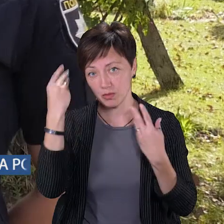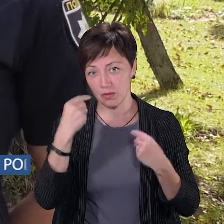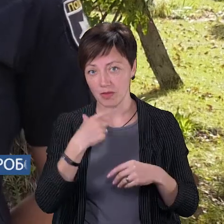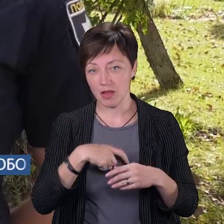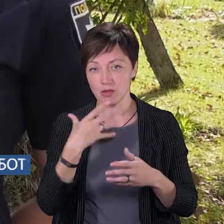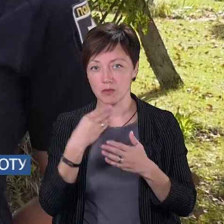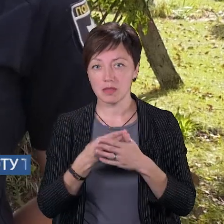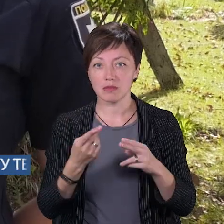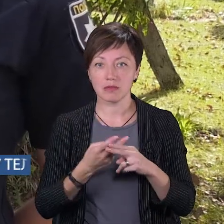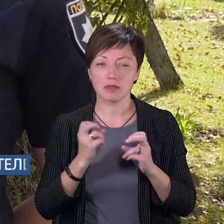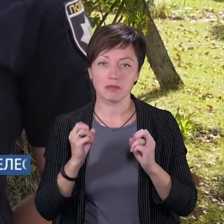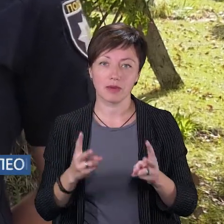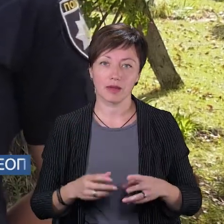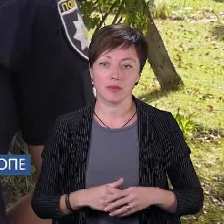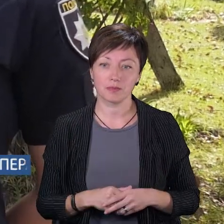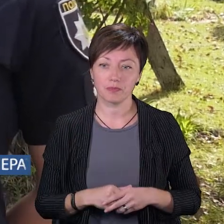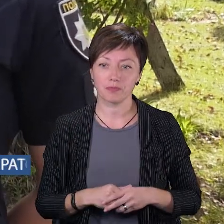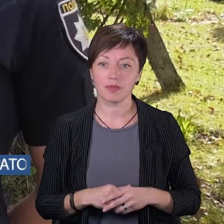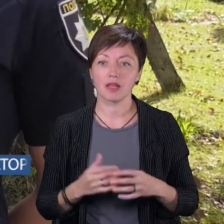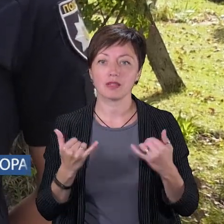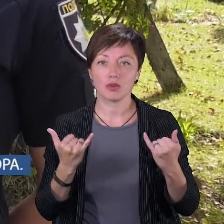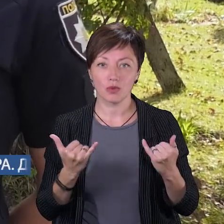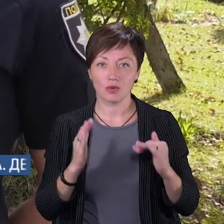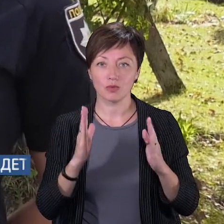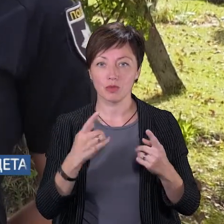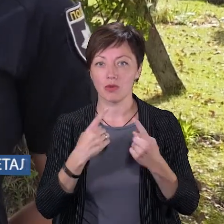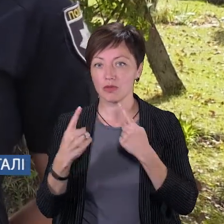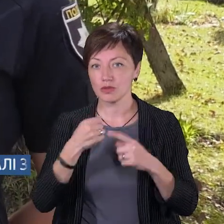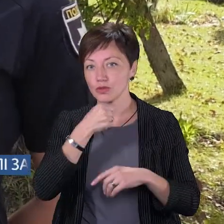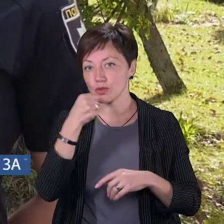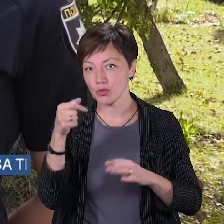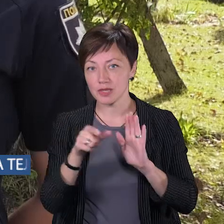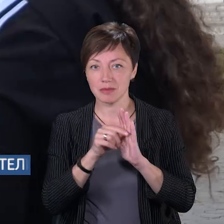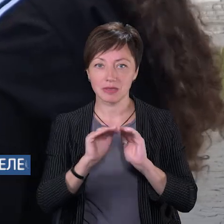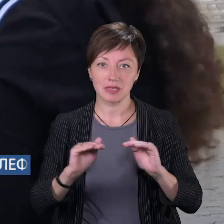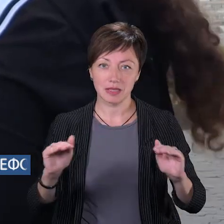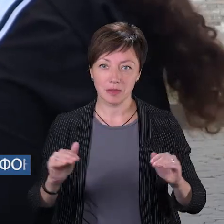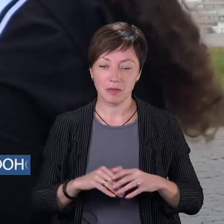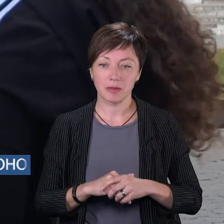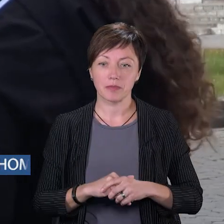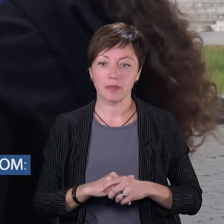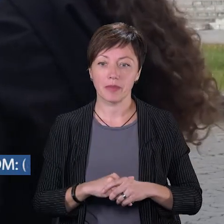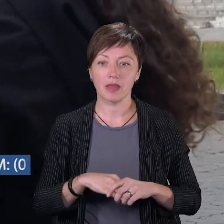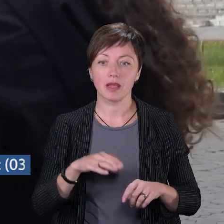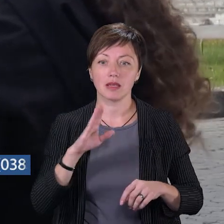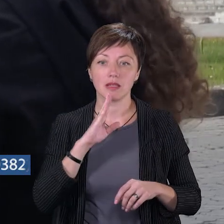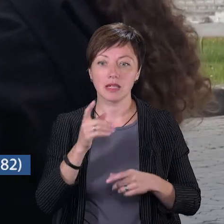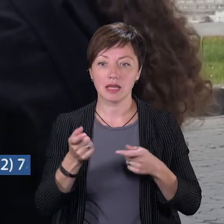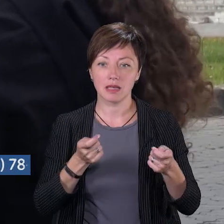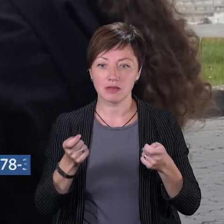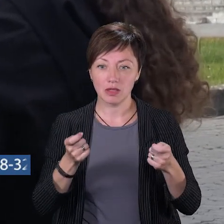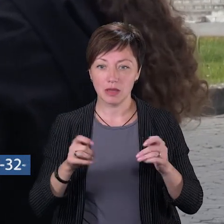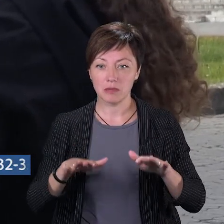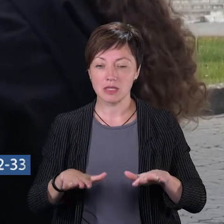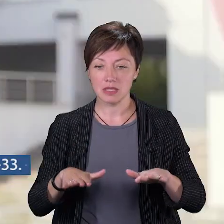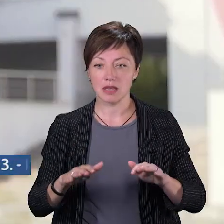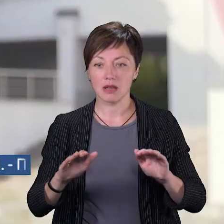власну безпеку і турбуючись лише про дітей. Тому сьогодні ми будемо говорити як з дрослими, так і з дітками. Наталія Мильнікова – керівниця одного з